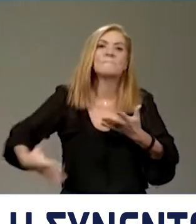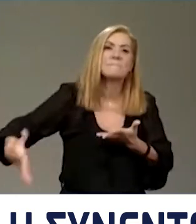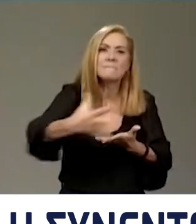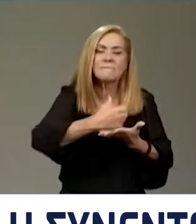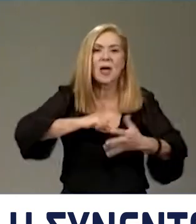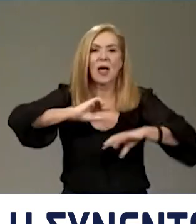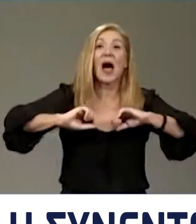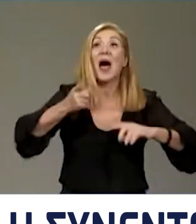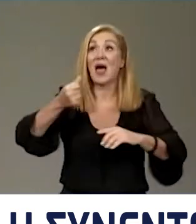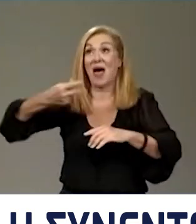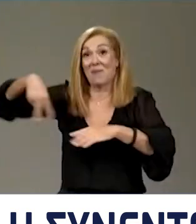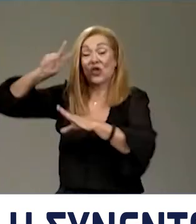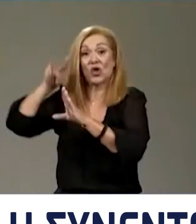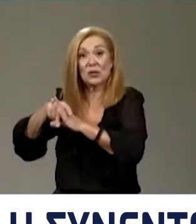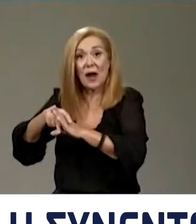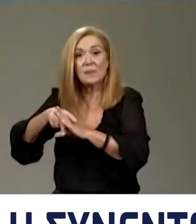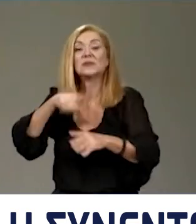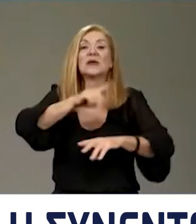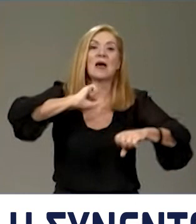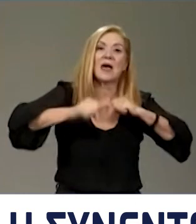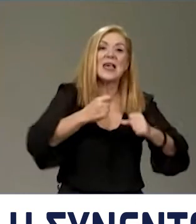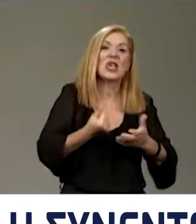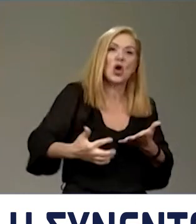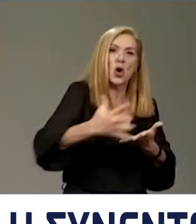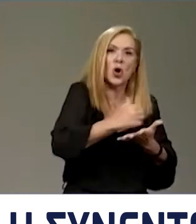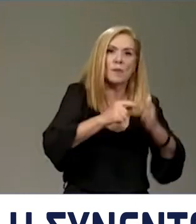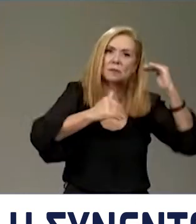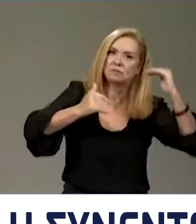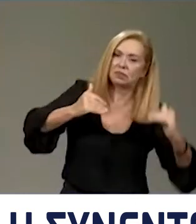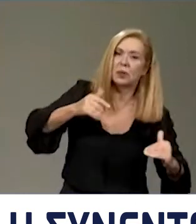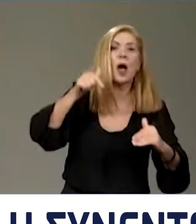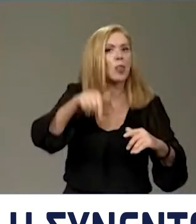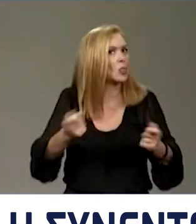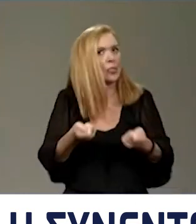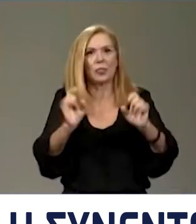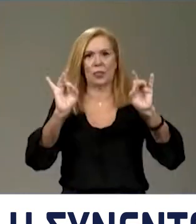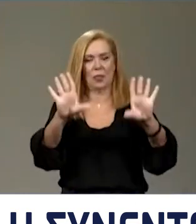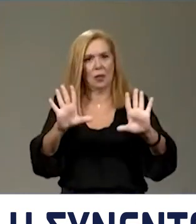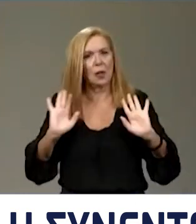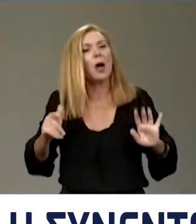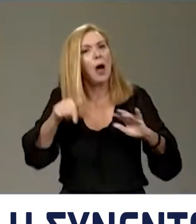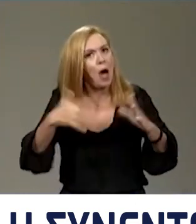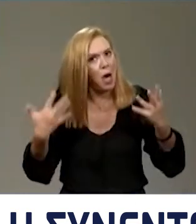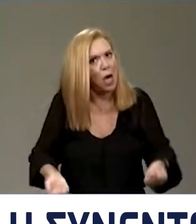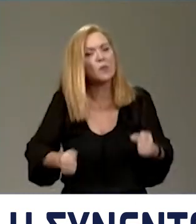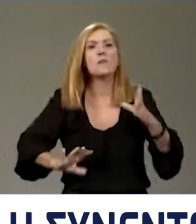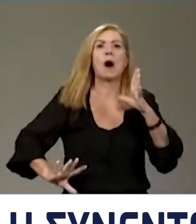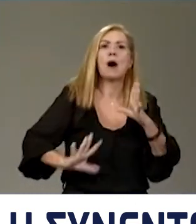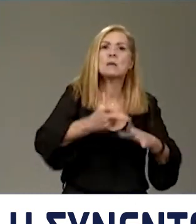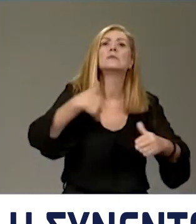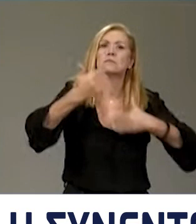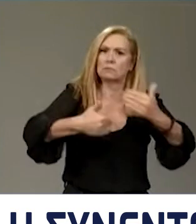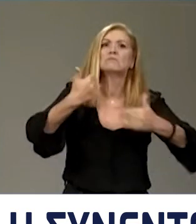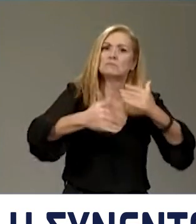όταν αυξάνονται επιτόκια. Στην χώρα μας δεν συνέβη αυτό. Καταφέραμε να διατηρήσουμε υγιείς ρυθμούς ανάπτυξης που ακριβώς μας